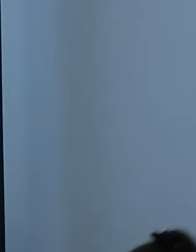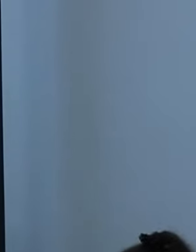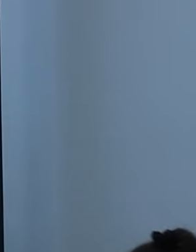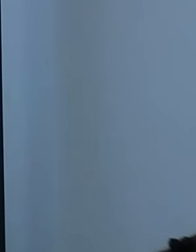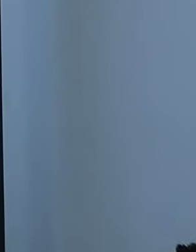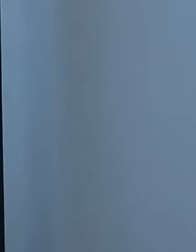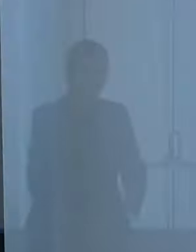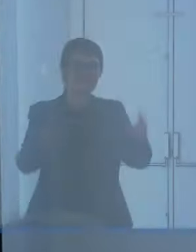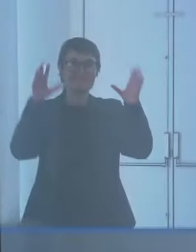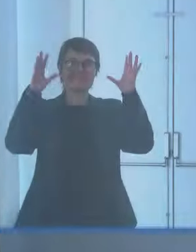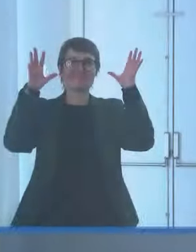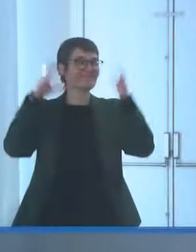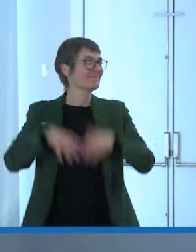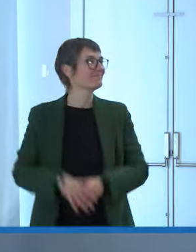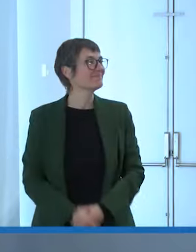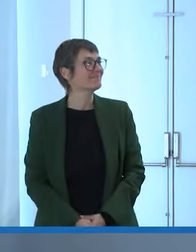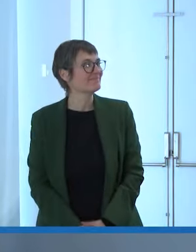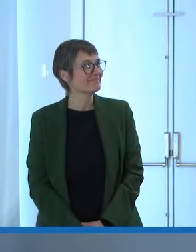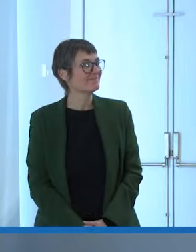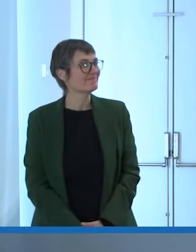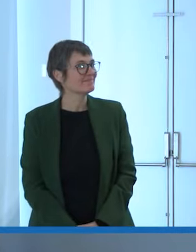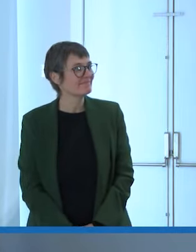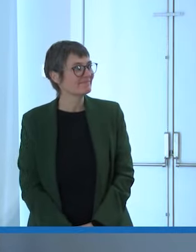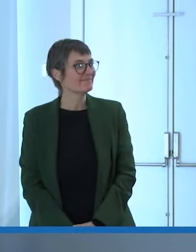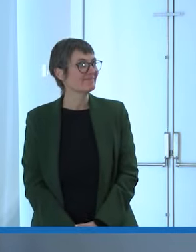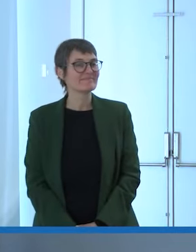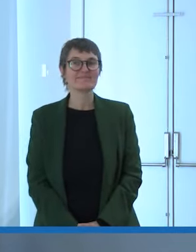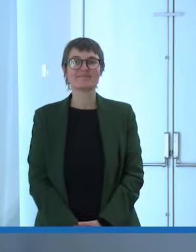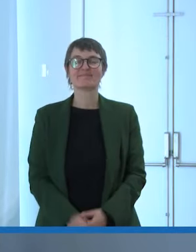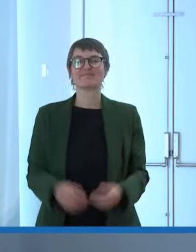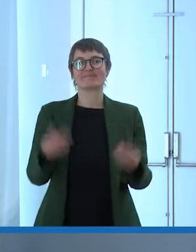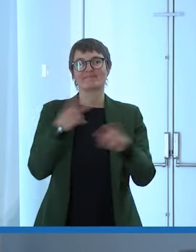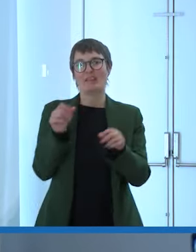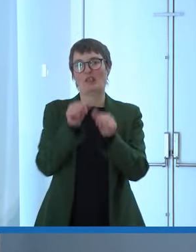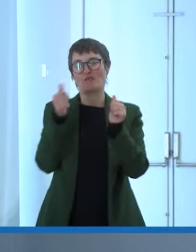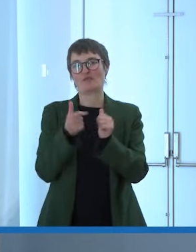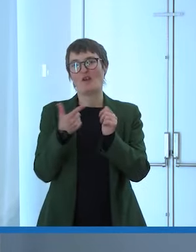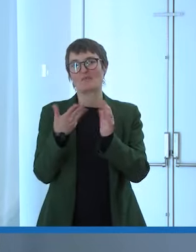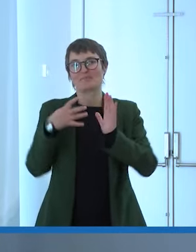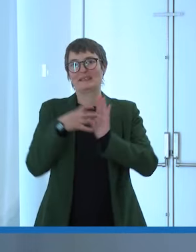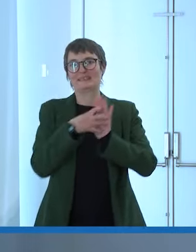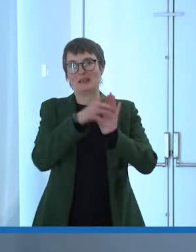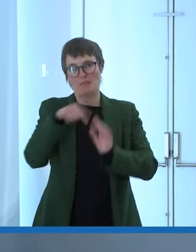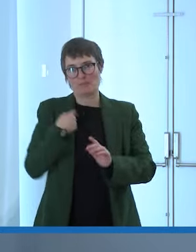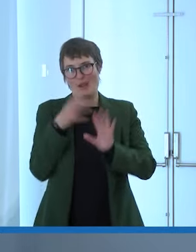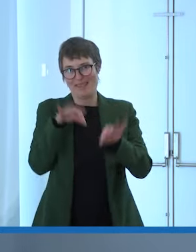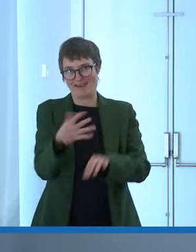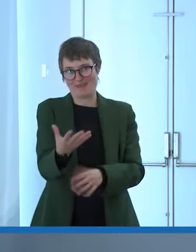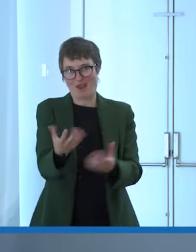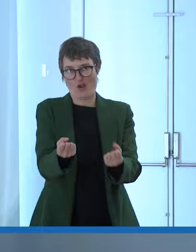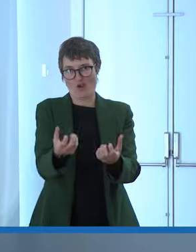arriverà anche in maniera concreta Marco